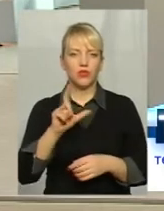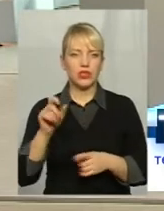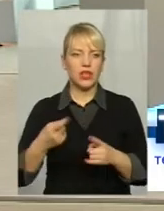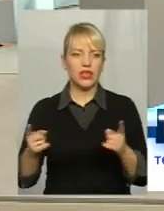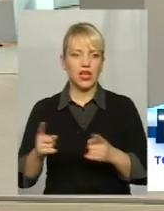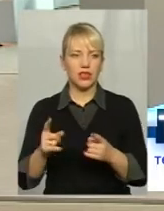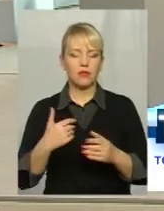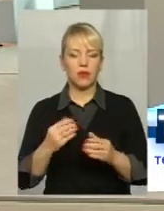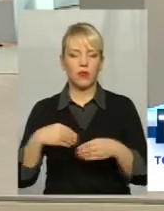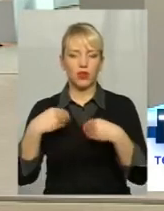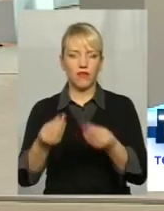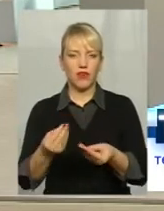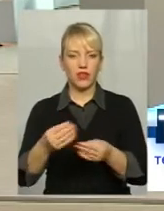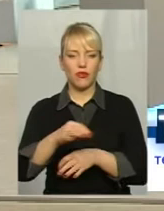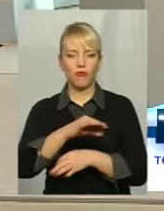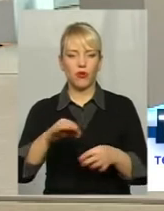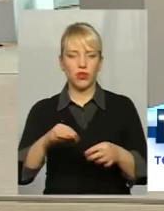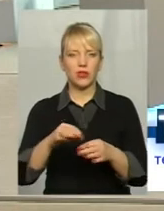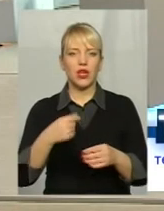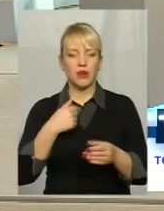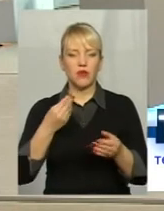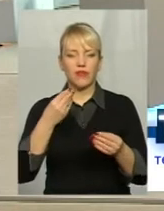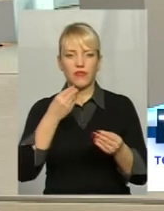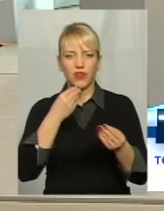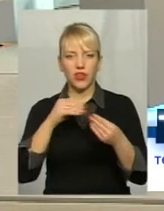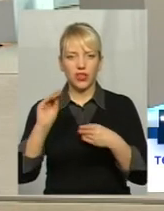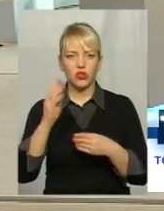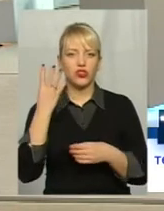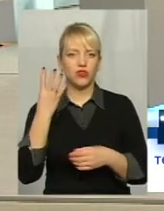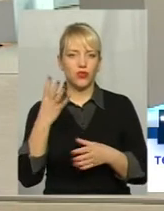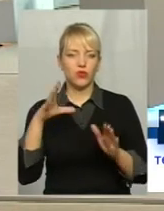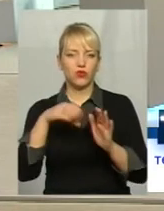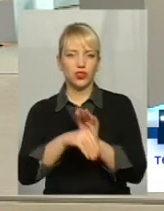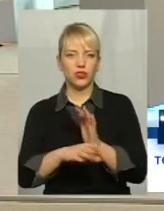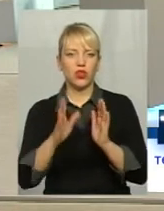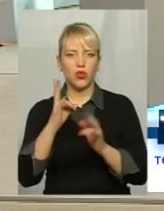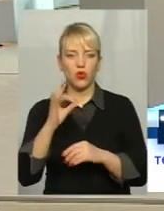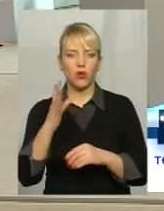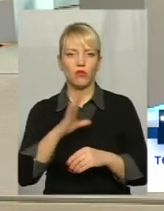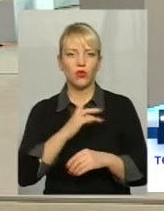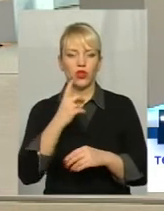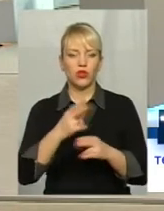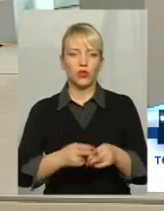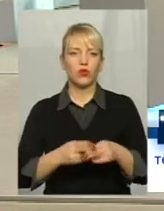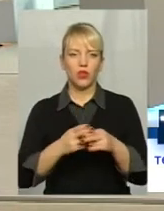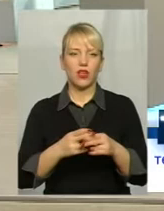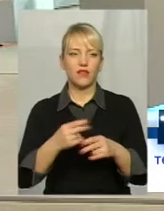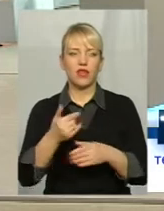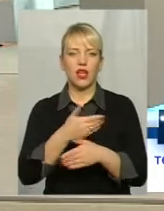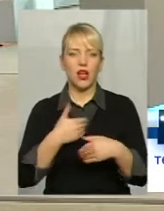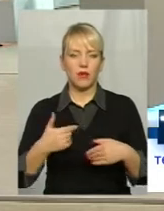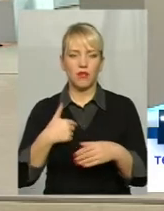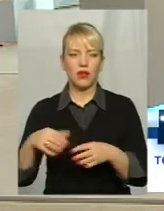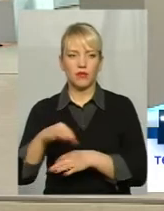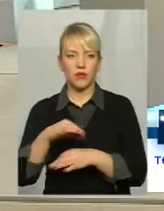заявку Ми війшли в четвірку, кращих громад Хмельницької області Тільки були одні дунаївці, а ми вже проєкт Юліт